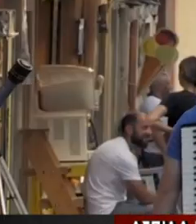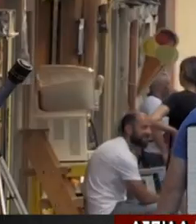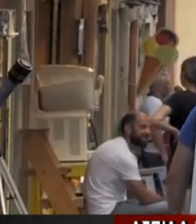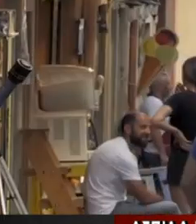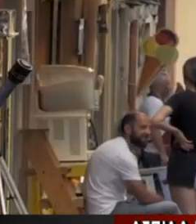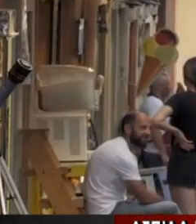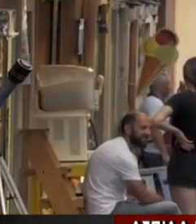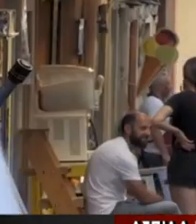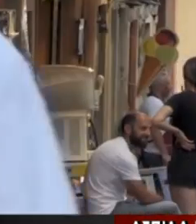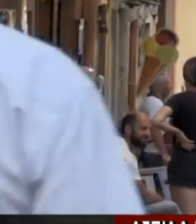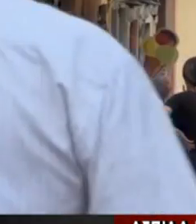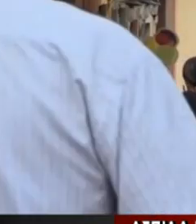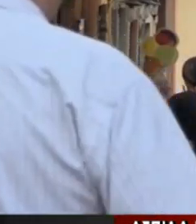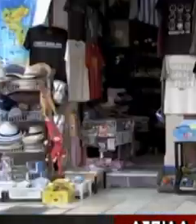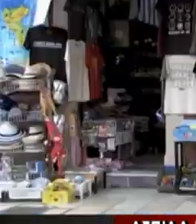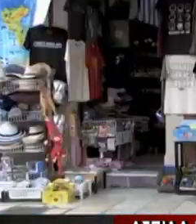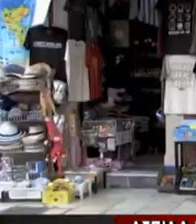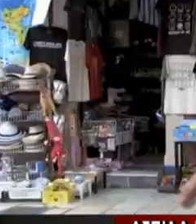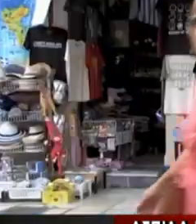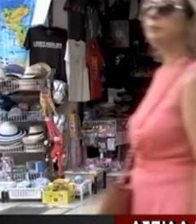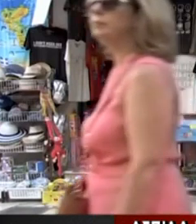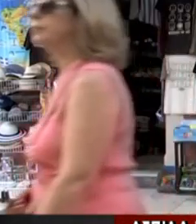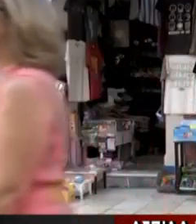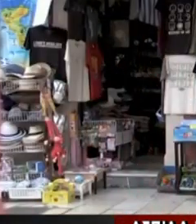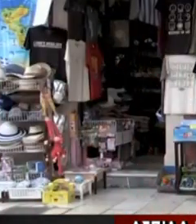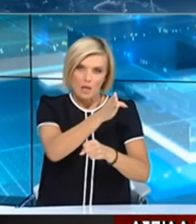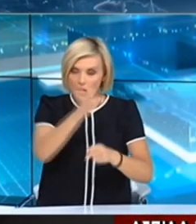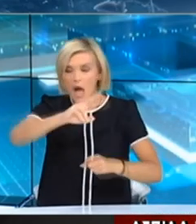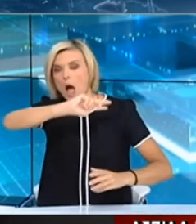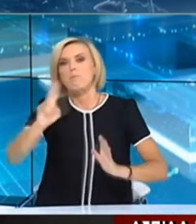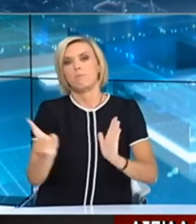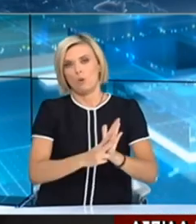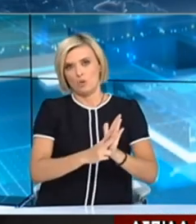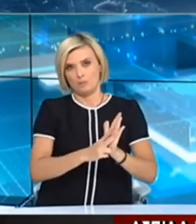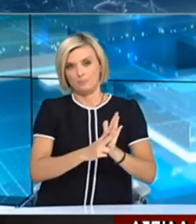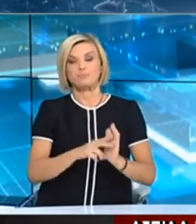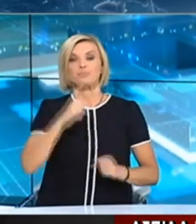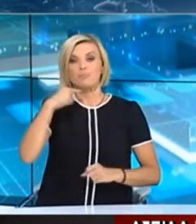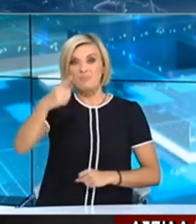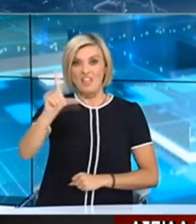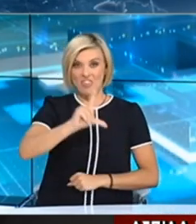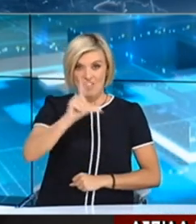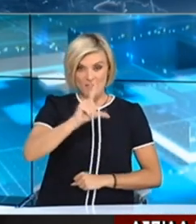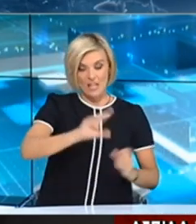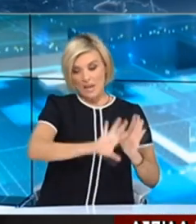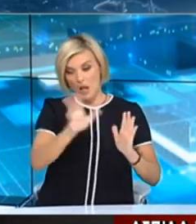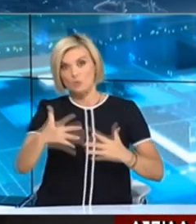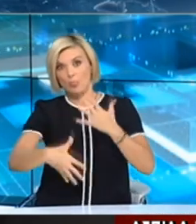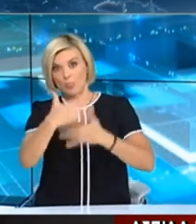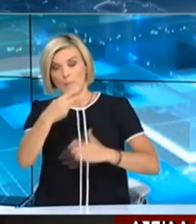παρατείνεται η απαγόρευση πανικυριών και άλλων δημόσιων εκδηλώσεων. Από Δευτέρα 3 Αυγού έως 15 Αυγού